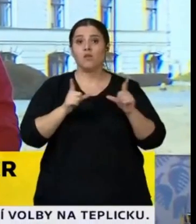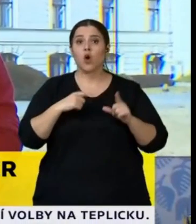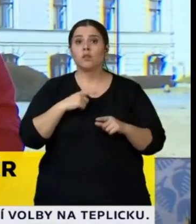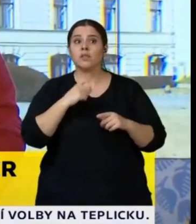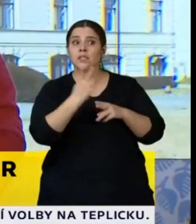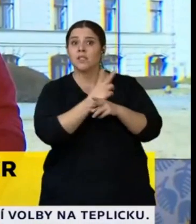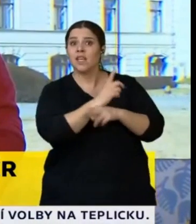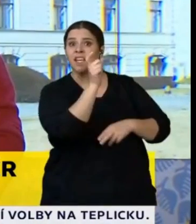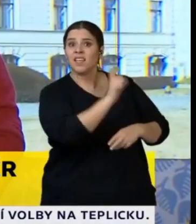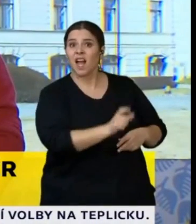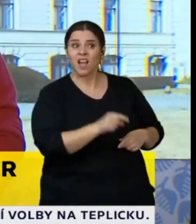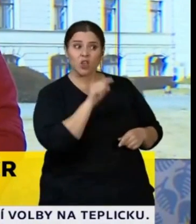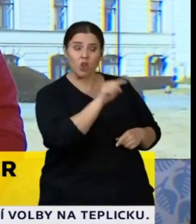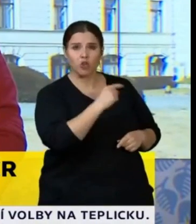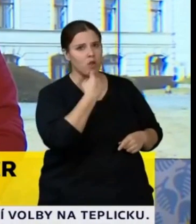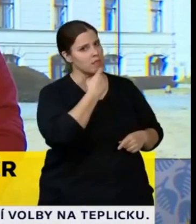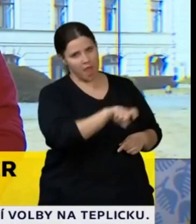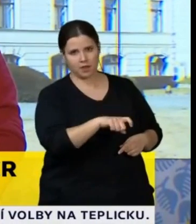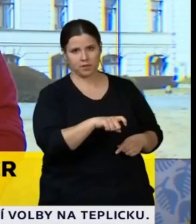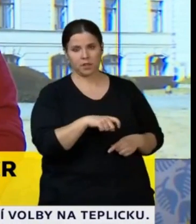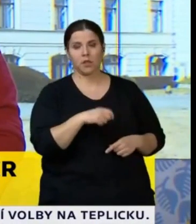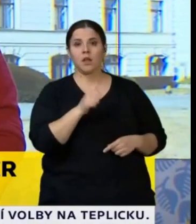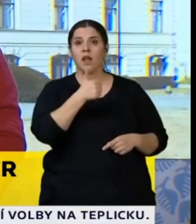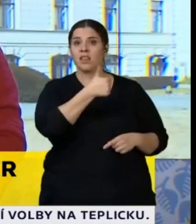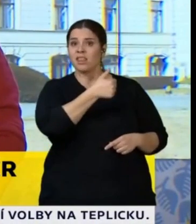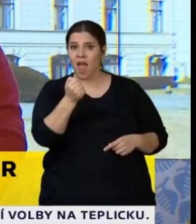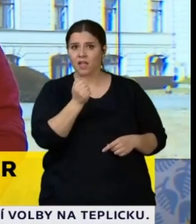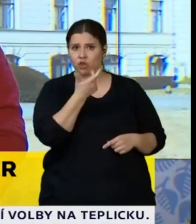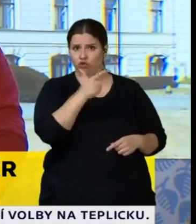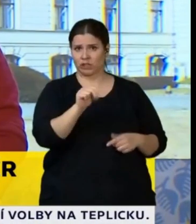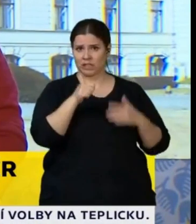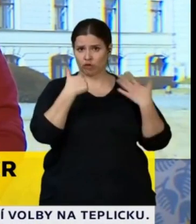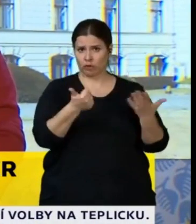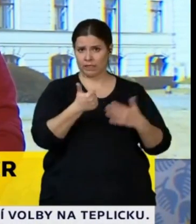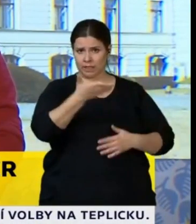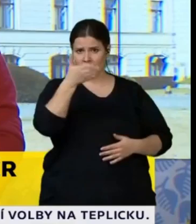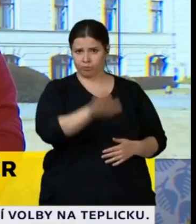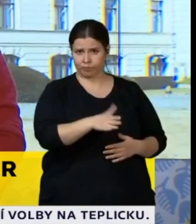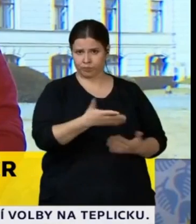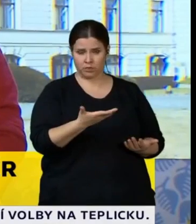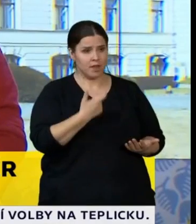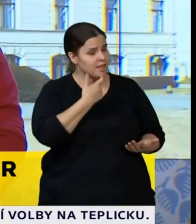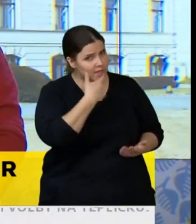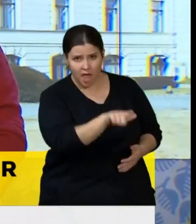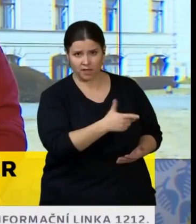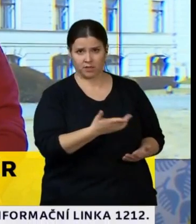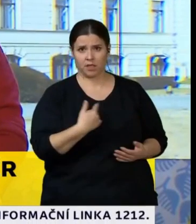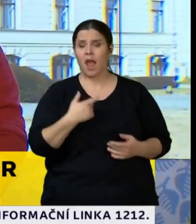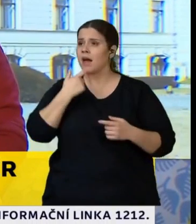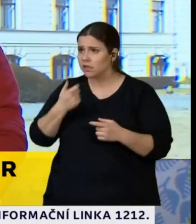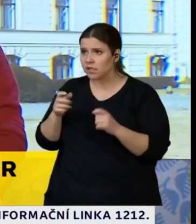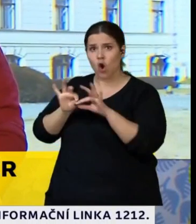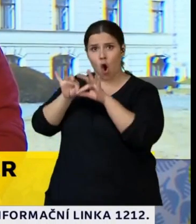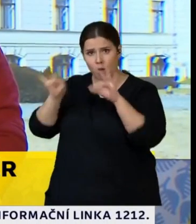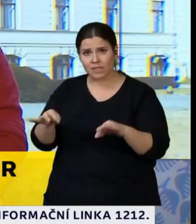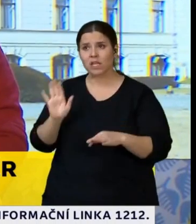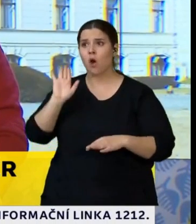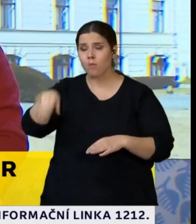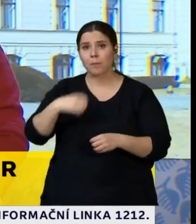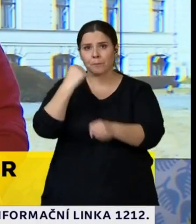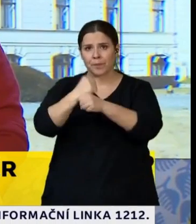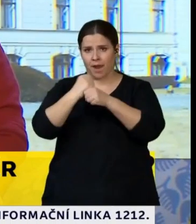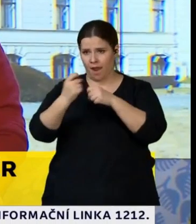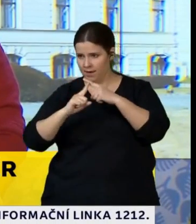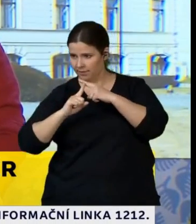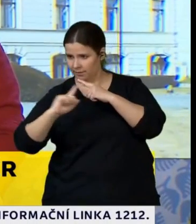dá čelit těm 368 mrtvým denně, je to, že to těm lidem konečně dojde, zůstanou doma, budou chodit akrát do práce a maximálně si